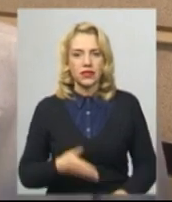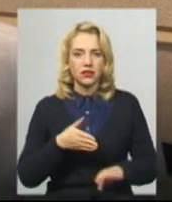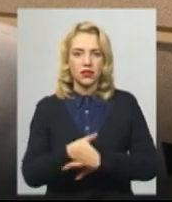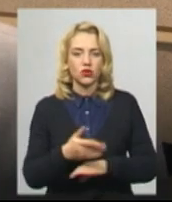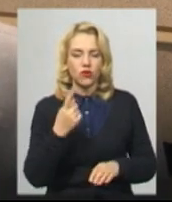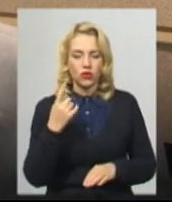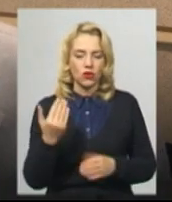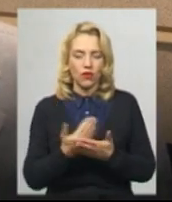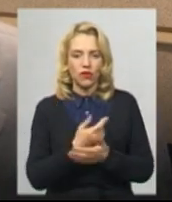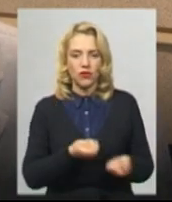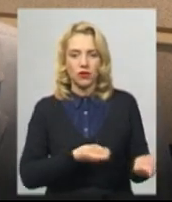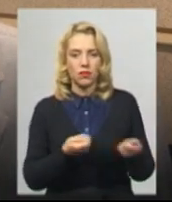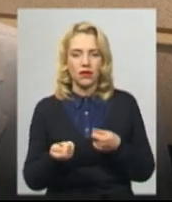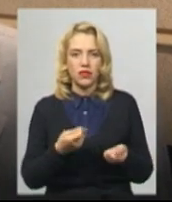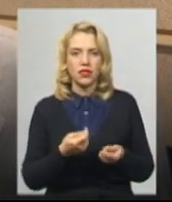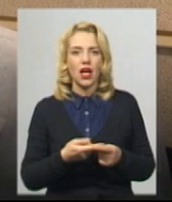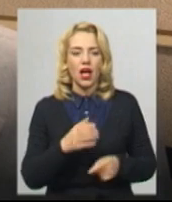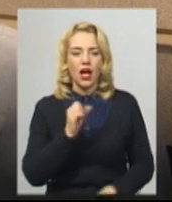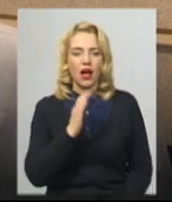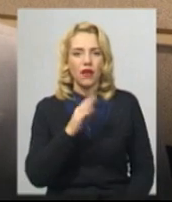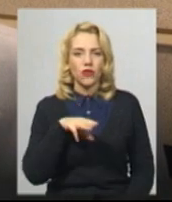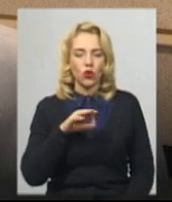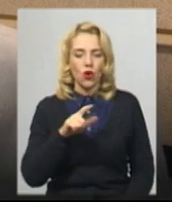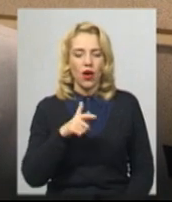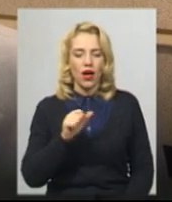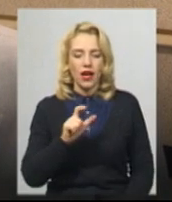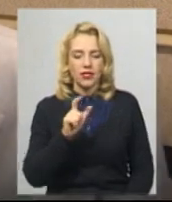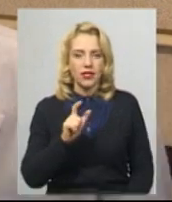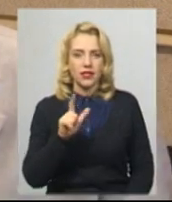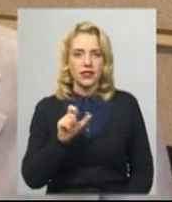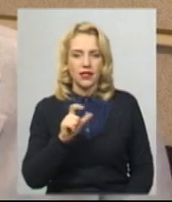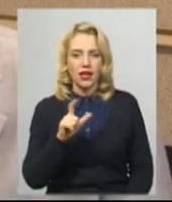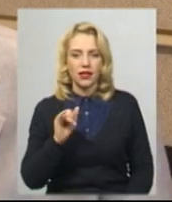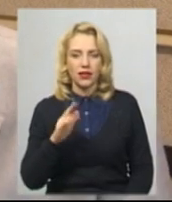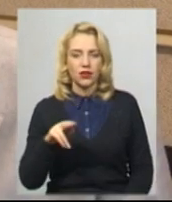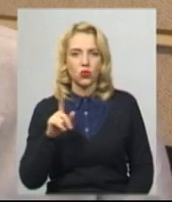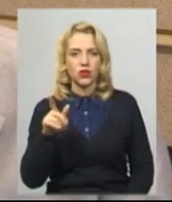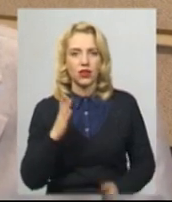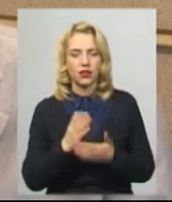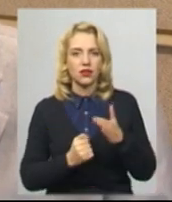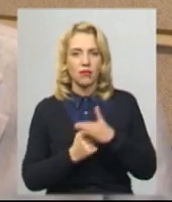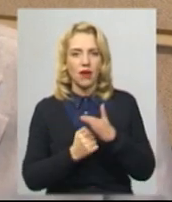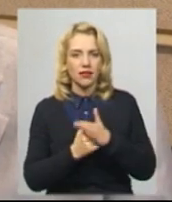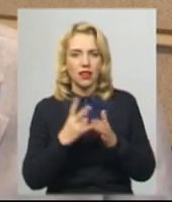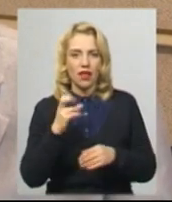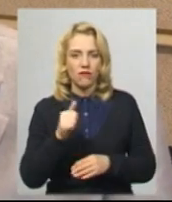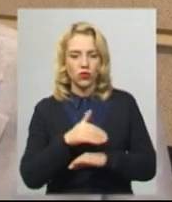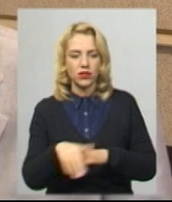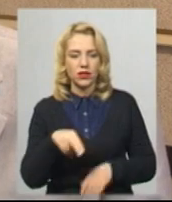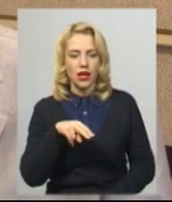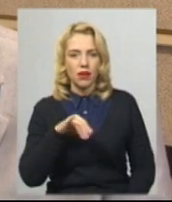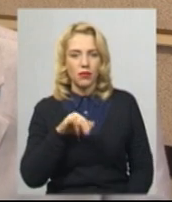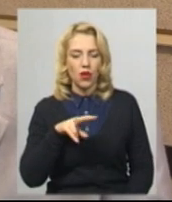перевізник, це підприємство «Автогаззахід». В них є база на вулиці Пилоцької. Вони